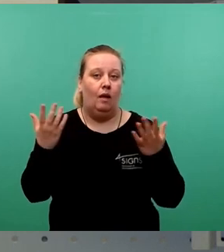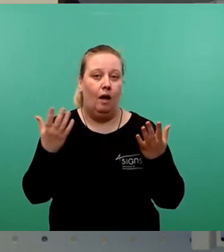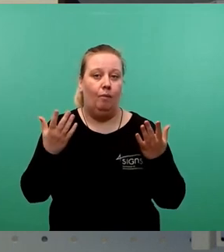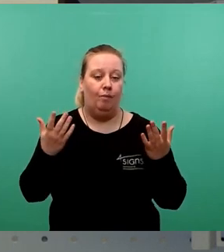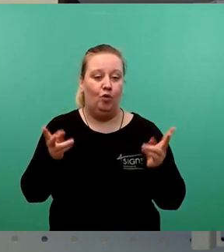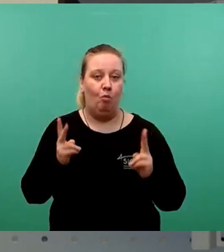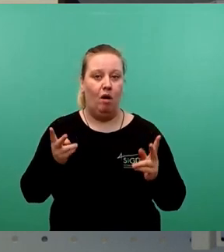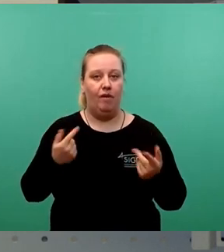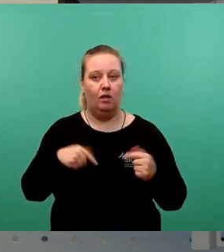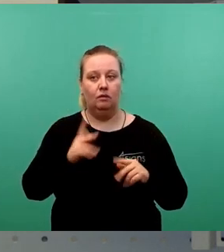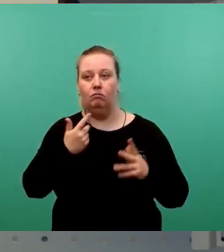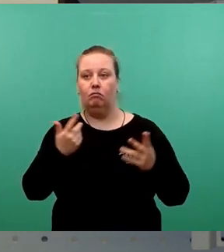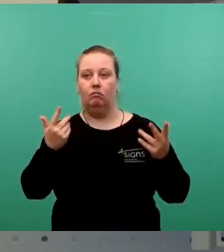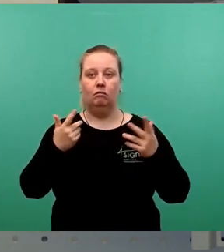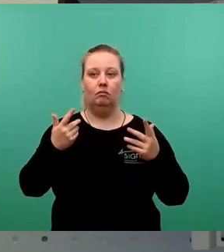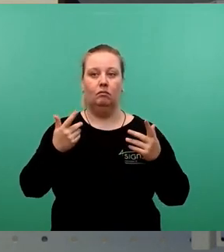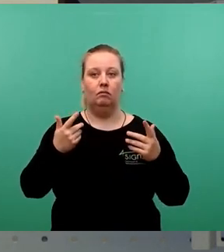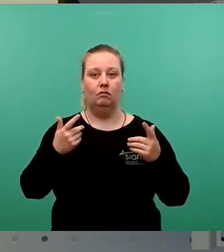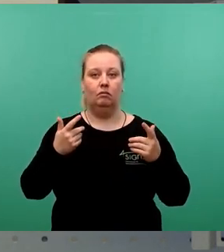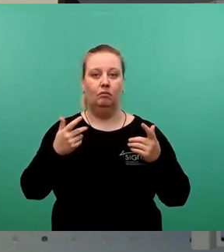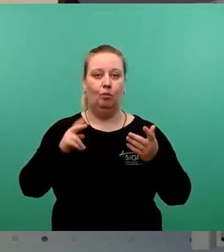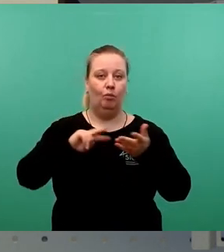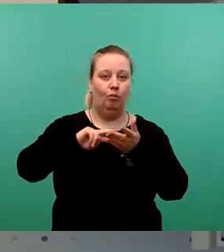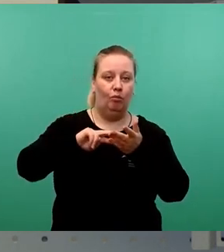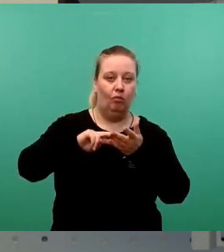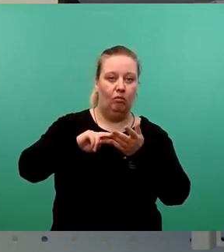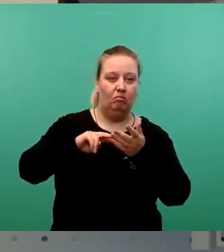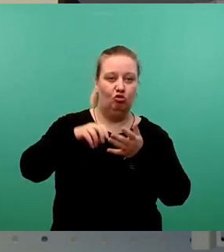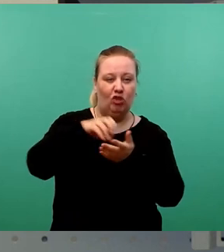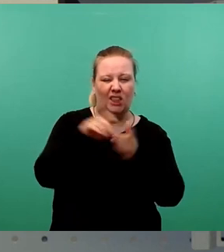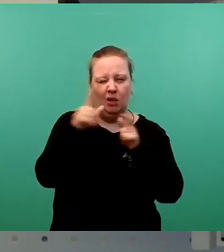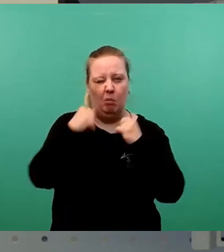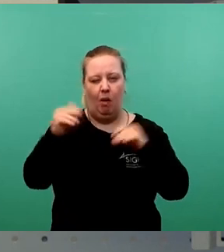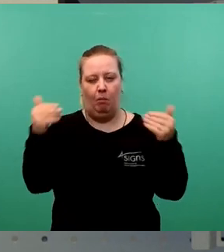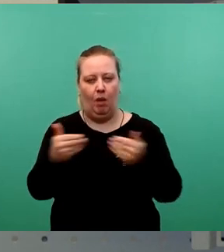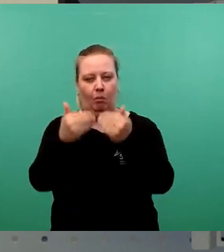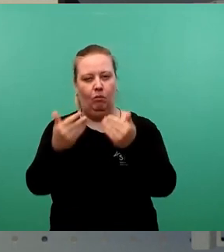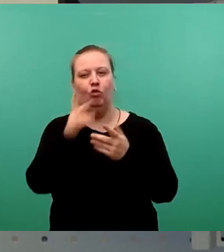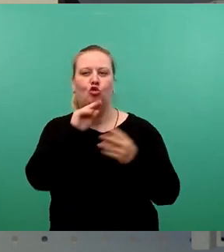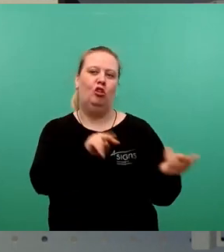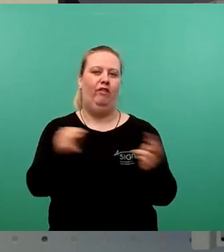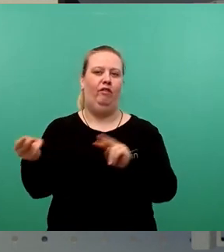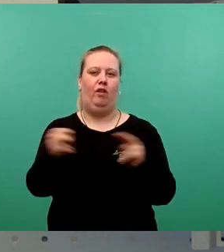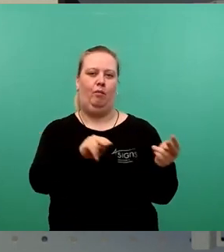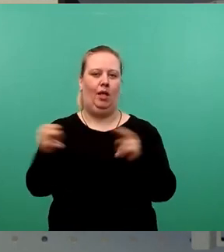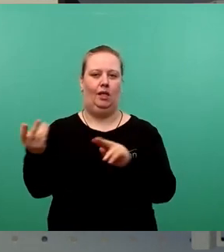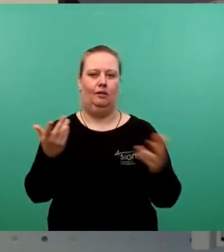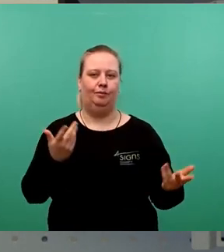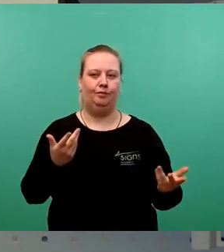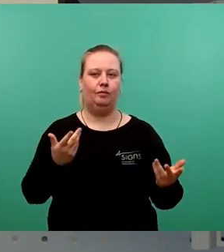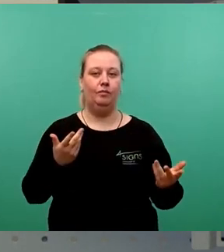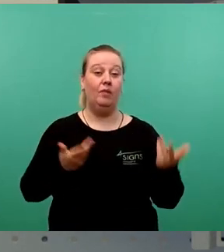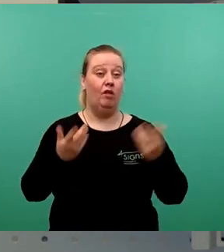immer wieder aufs Neue darstellenden, gespaltenen und polarisierten Stadtgesellschaft. Ja, das ist vielleicht eine Sache für den